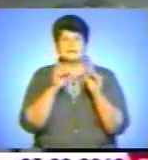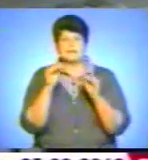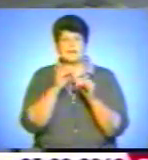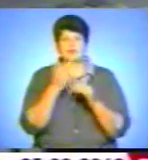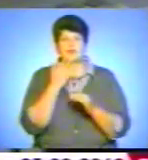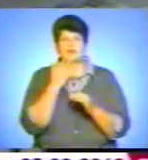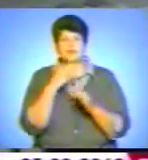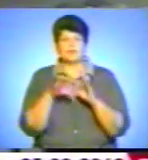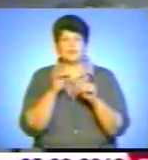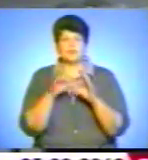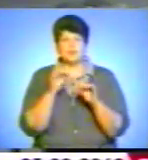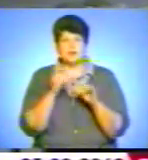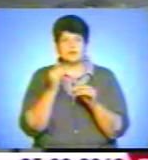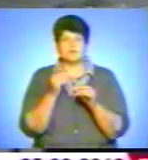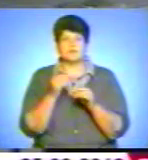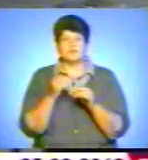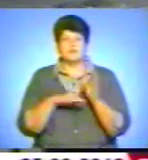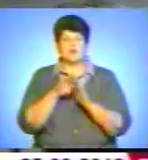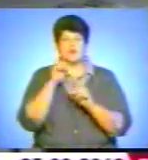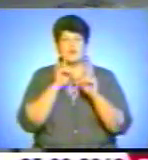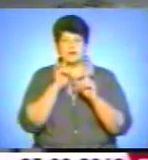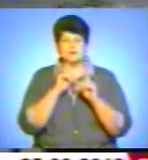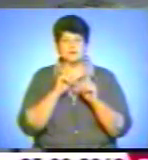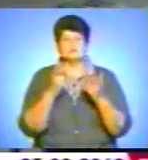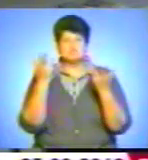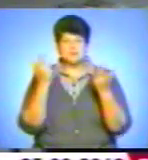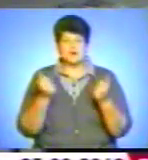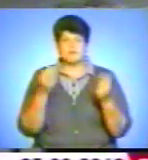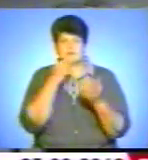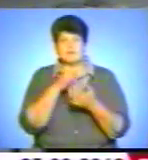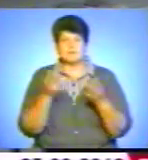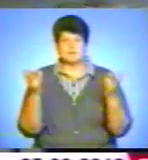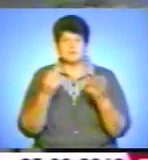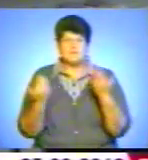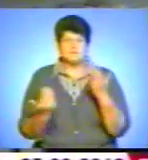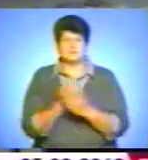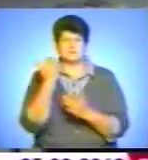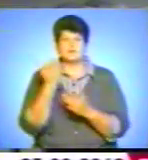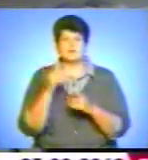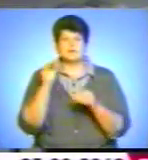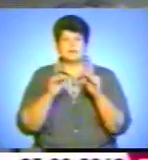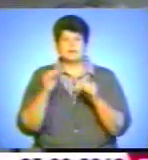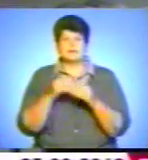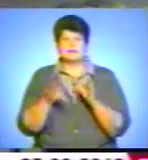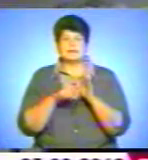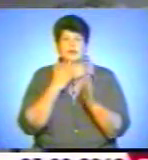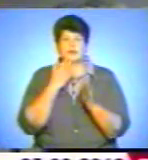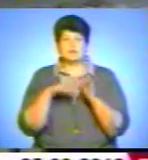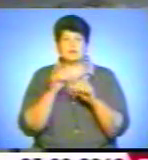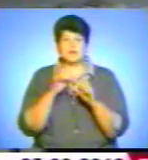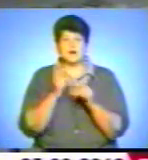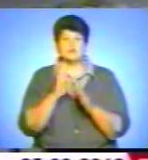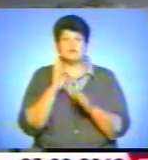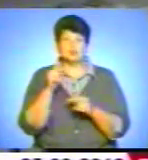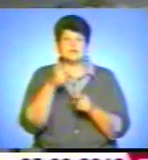Верховній Раді, де також майже 100% Тернополян сказали «так, потрібно оновити склад народних депутатів». Але чи відбудеться це в результаті